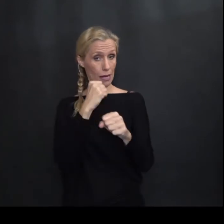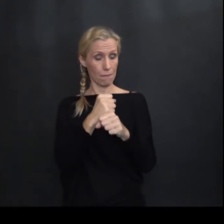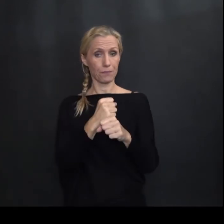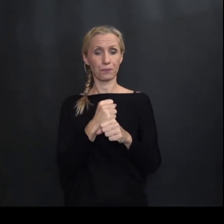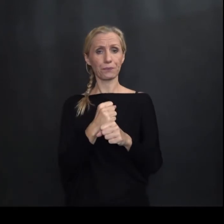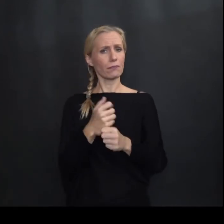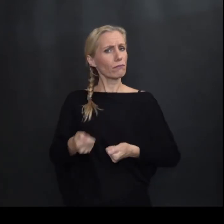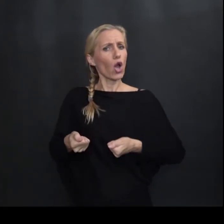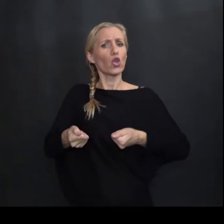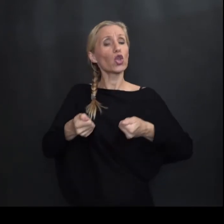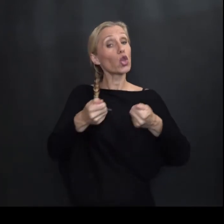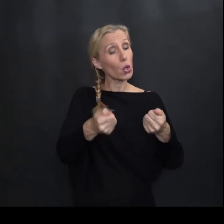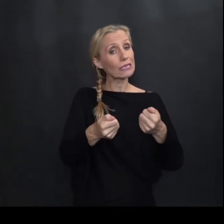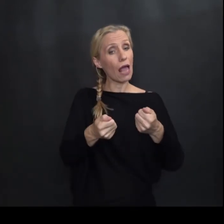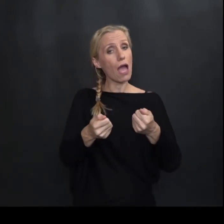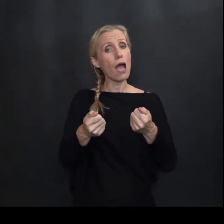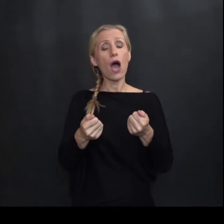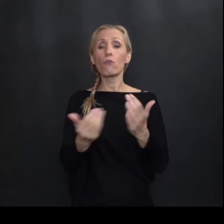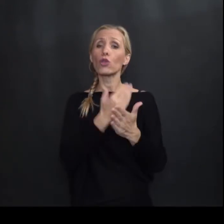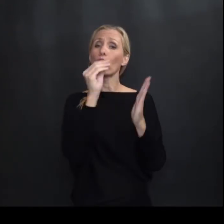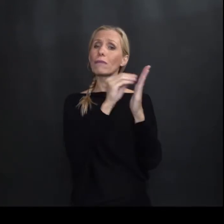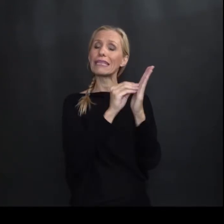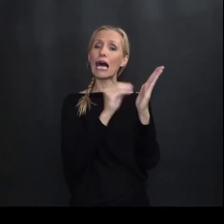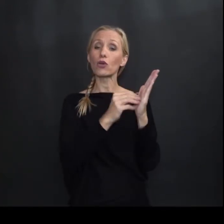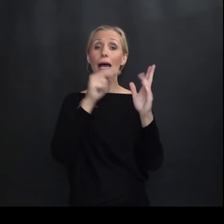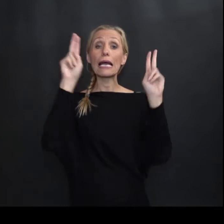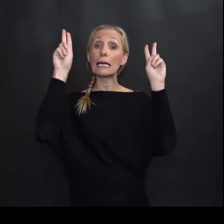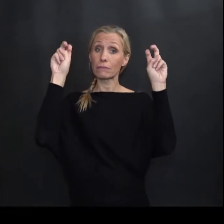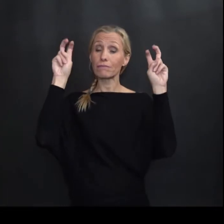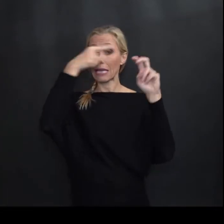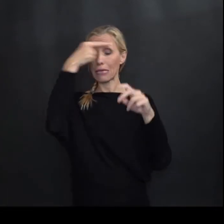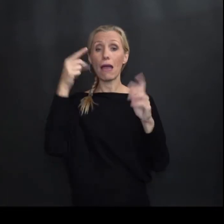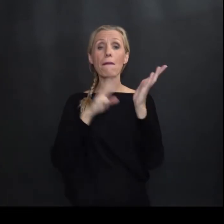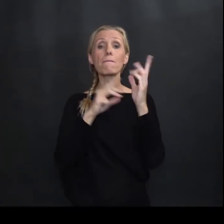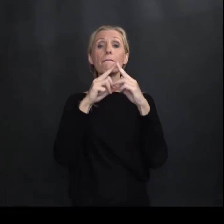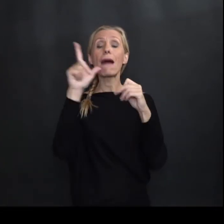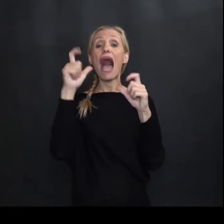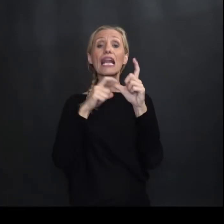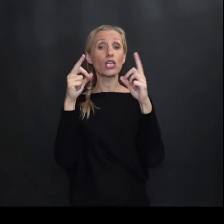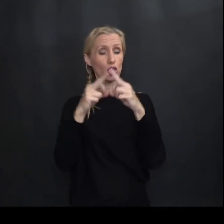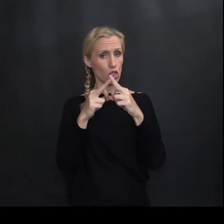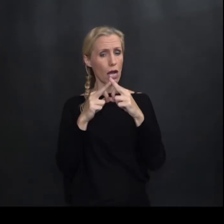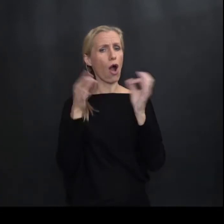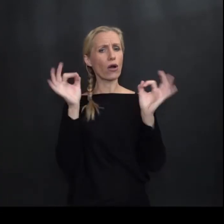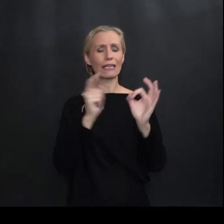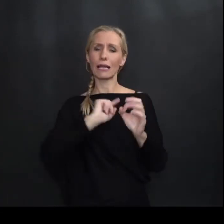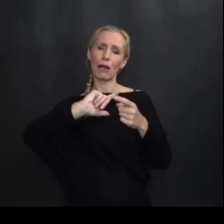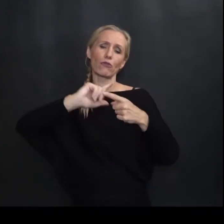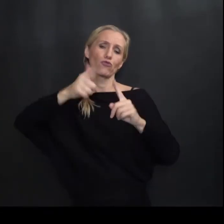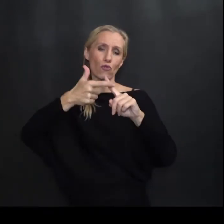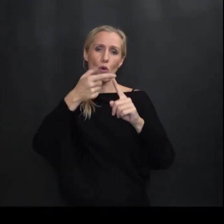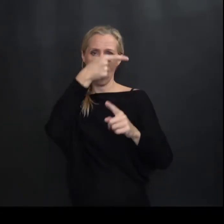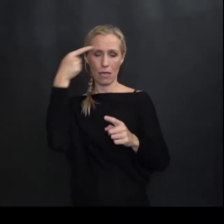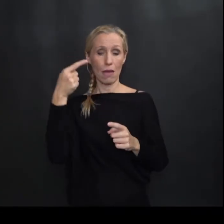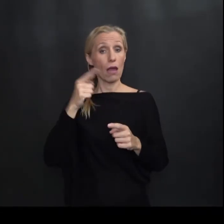godine Nosila je Po novim datumima Ime Mališa Naravno Kao originalna Imala je drugači